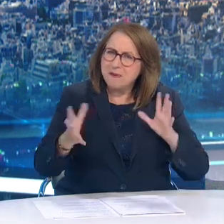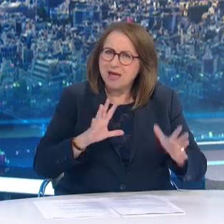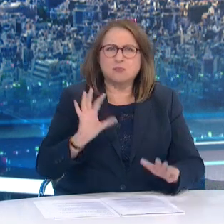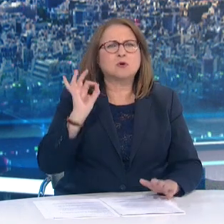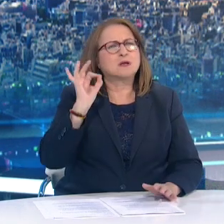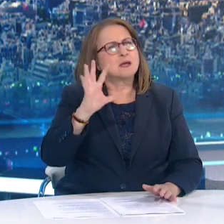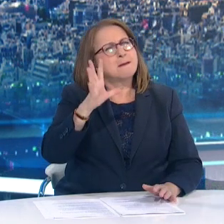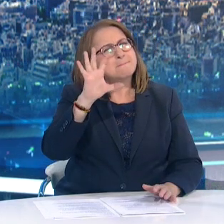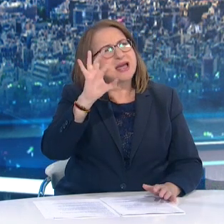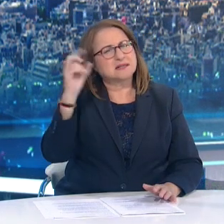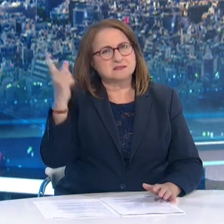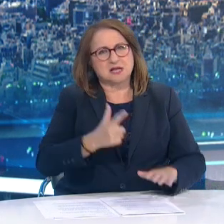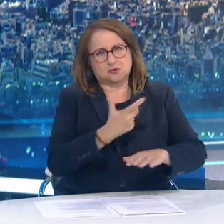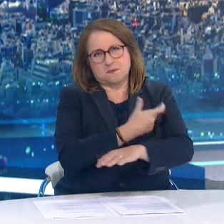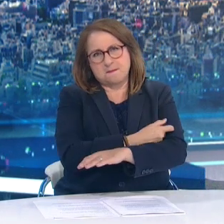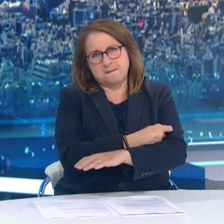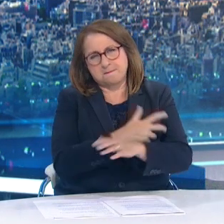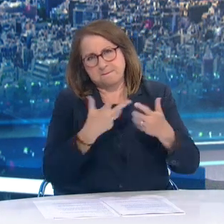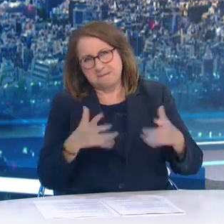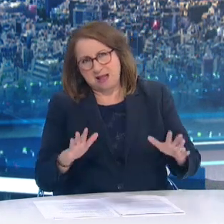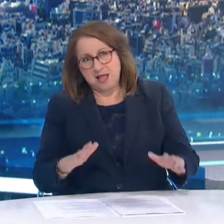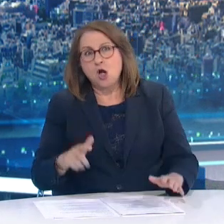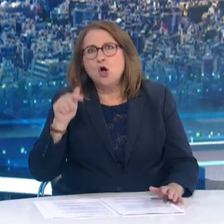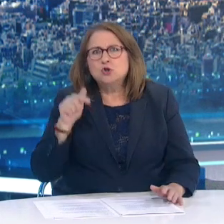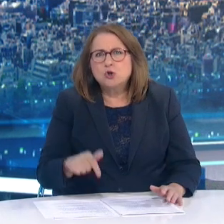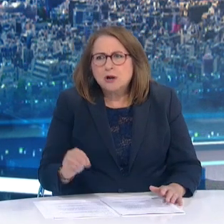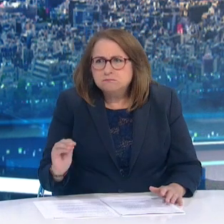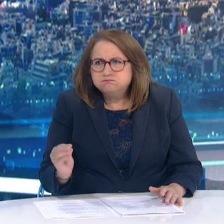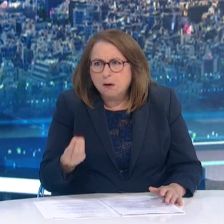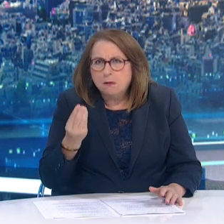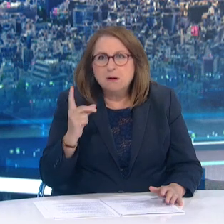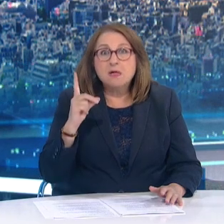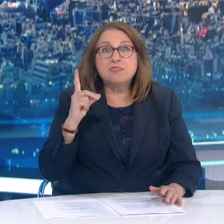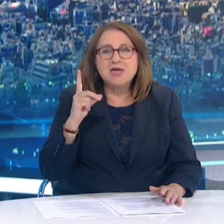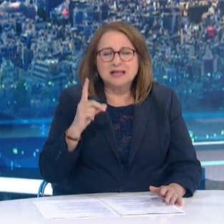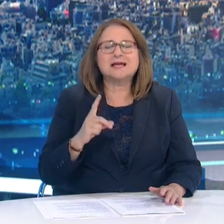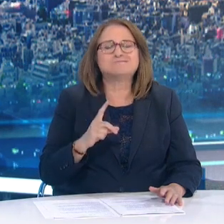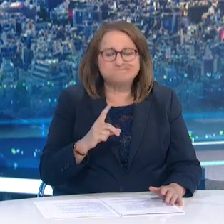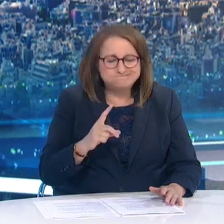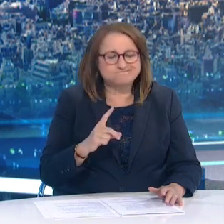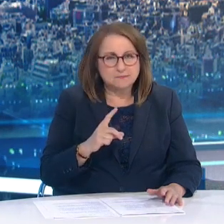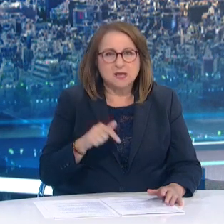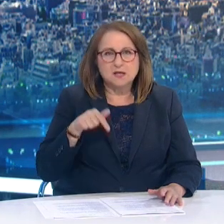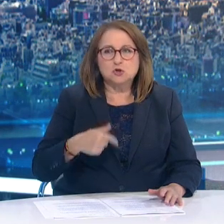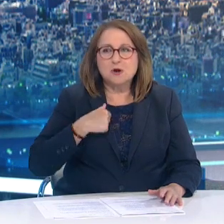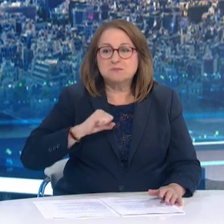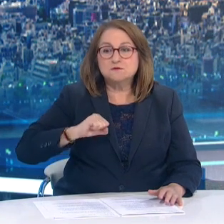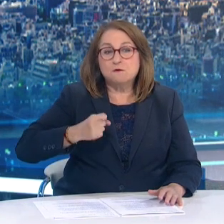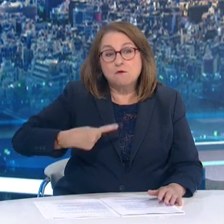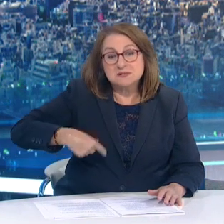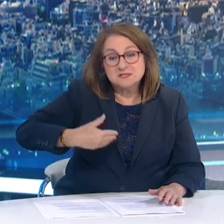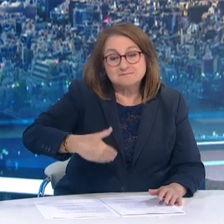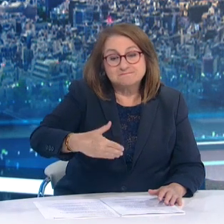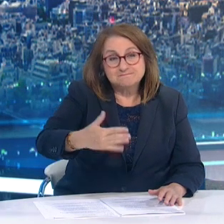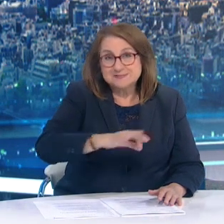Η διείσδυση τους στελέχους ΔΕΛΤΑ είναι πλέον σαφής και αναμένουμε την επικράτηση του εντός των επόμενων εβδομάδων σε